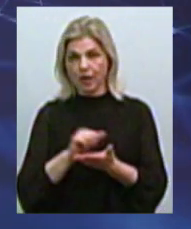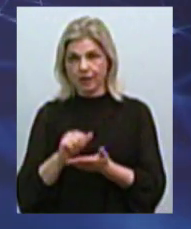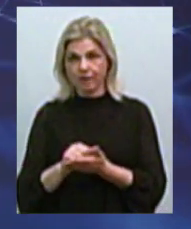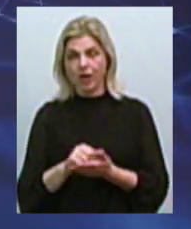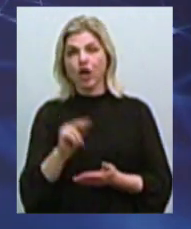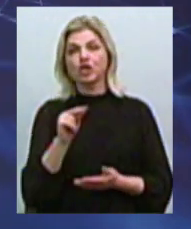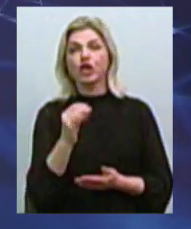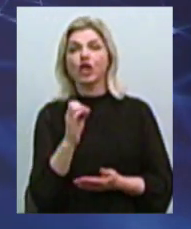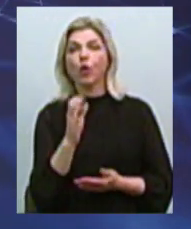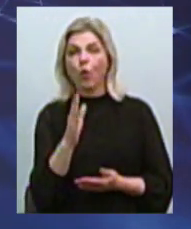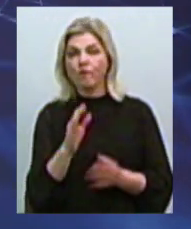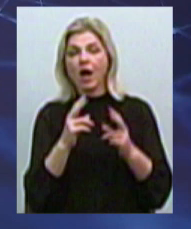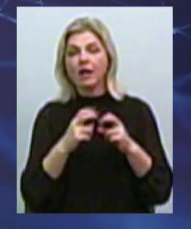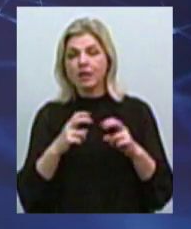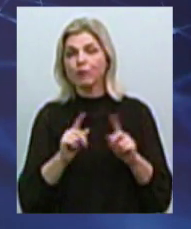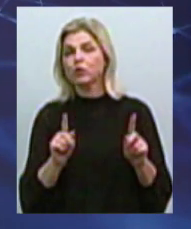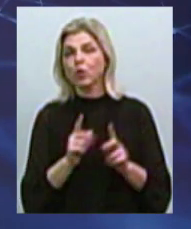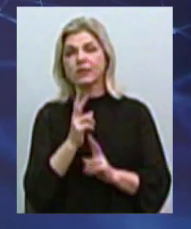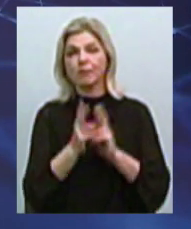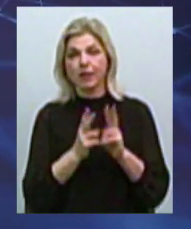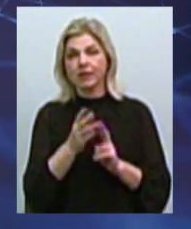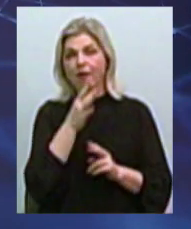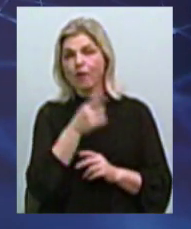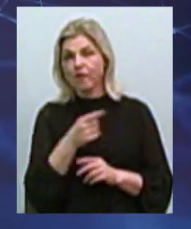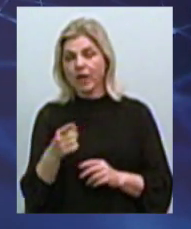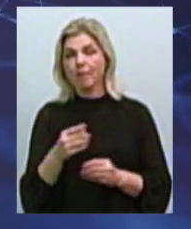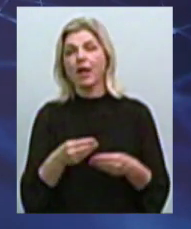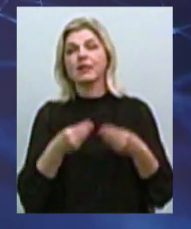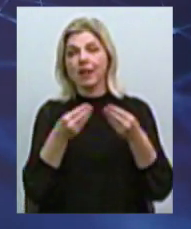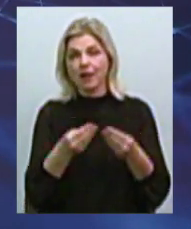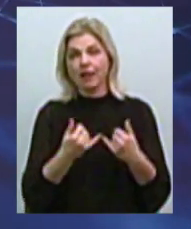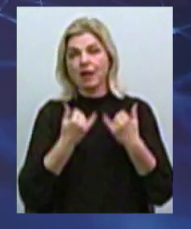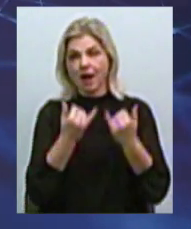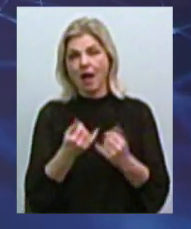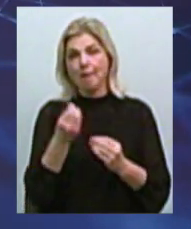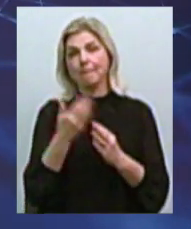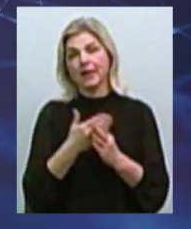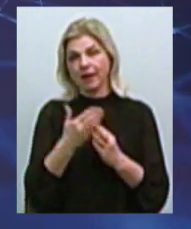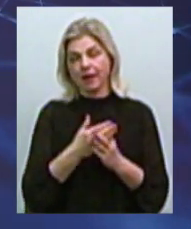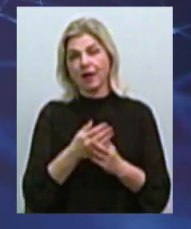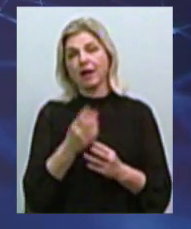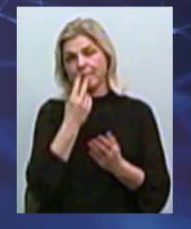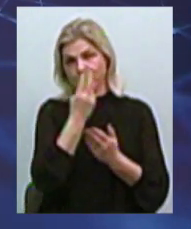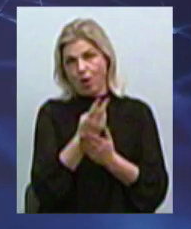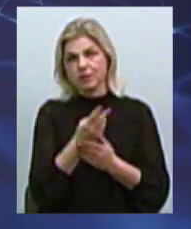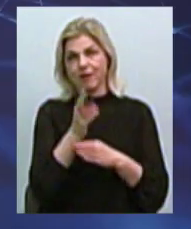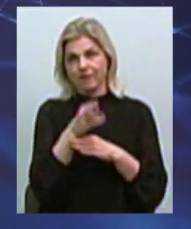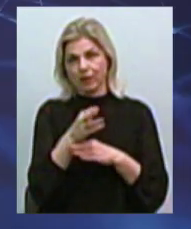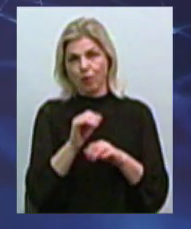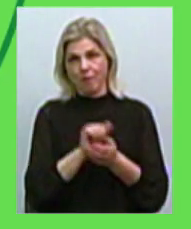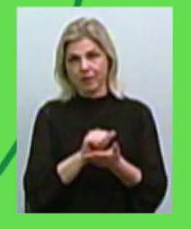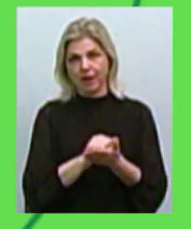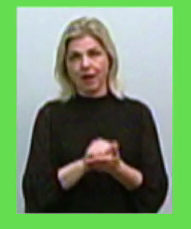Чернігів розбирали, що саме змінилось в процесі надання пільг. І я пропоную їх відеоматеріал. Будь ласка.